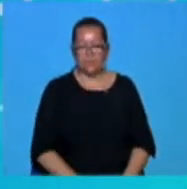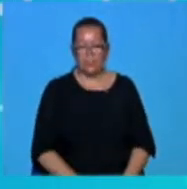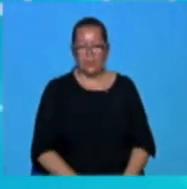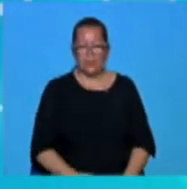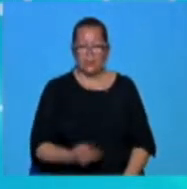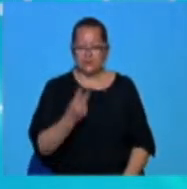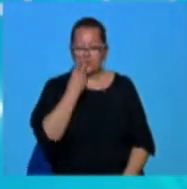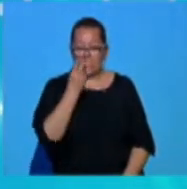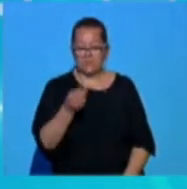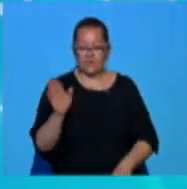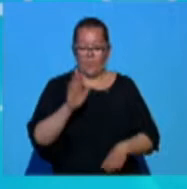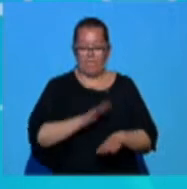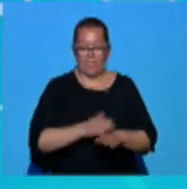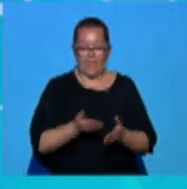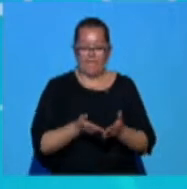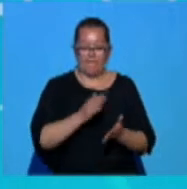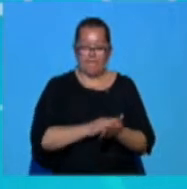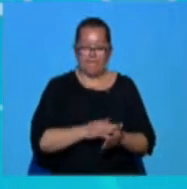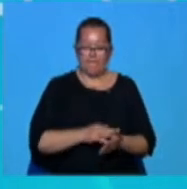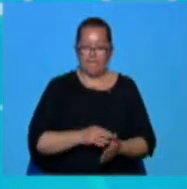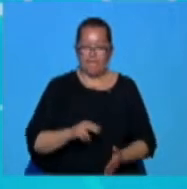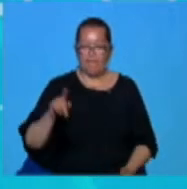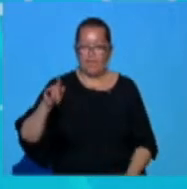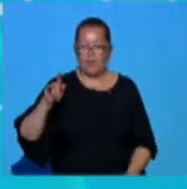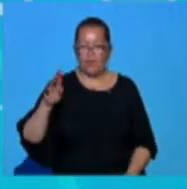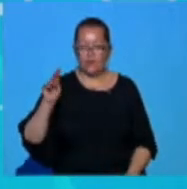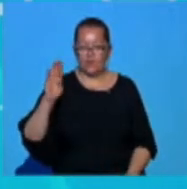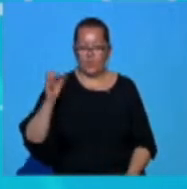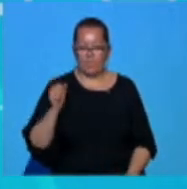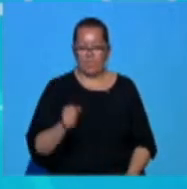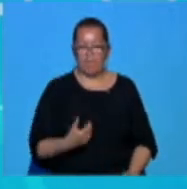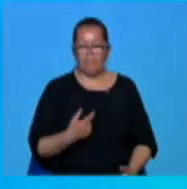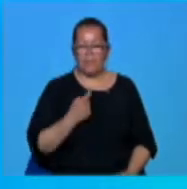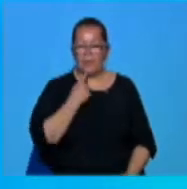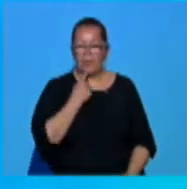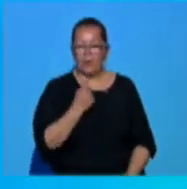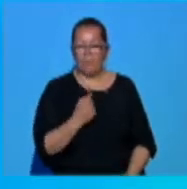de clipuri video postate pe pagina de YouTube a canalului TV Recreova.